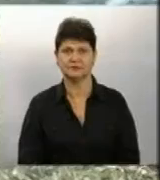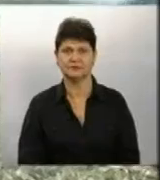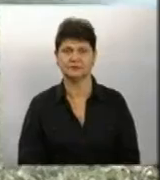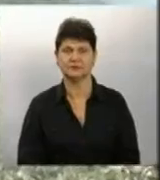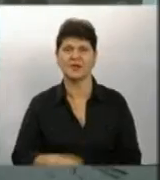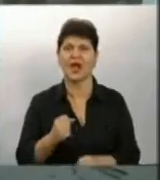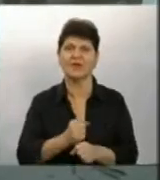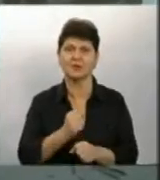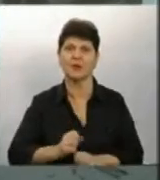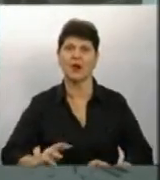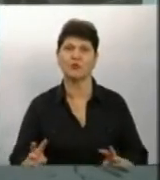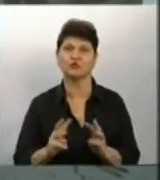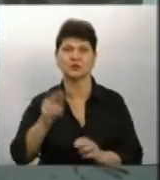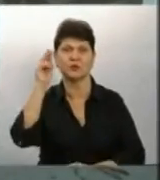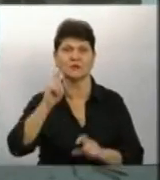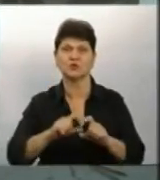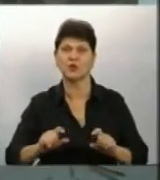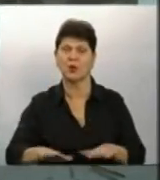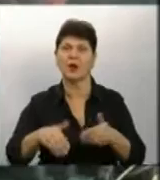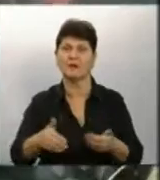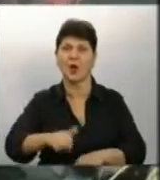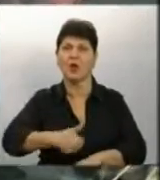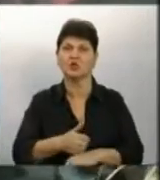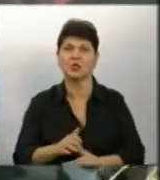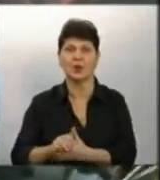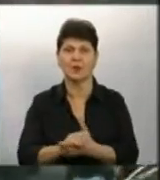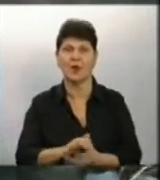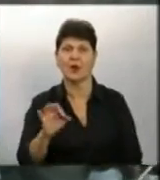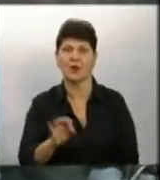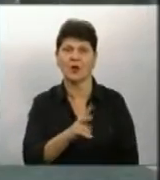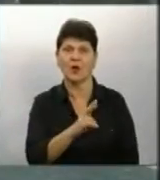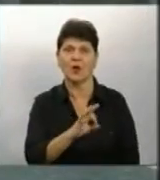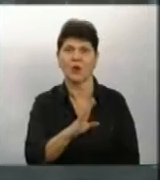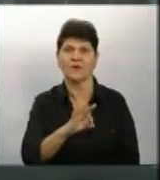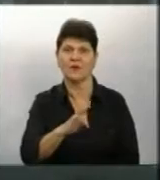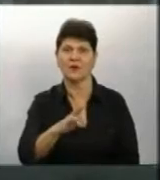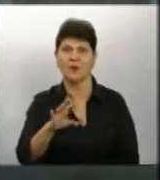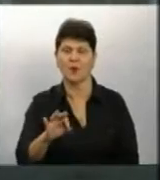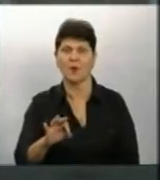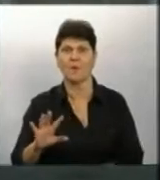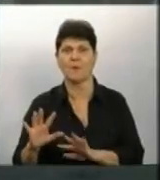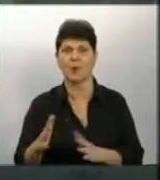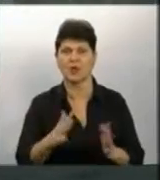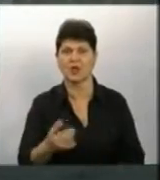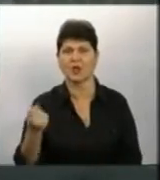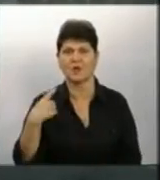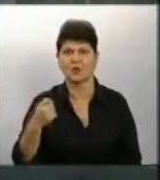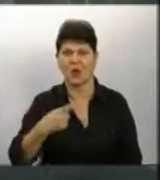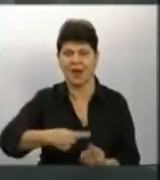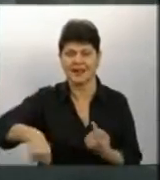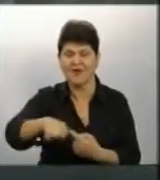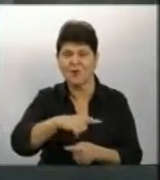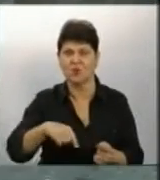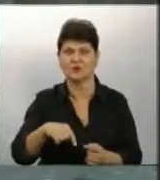Відпрацювання пожежників у школі ініціював очільник громади Олександр Ковінько Події в Одесі, які торкнулися навколо Одеського